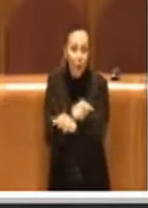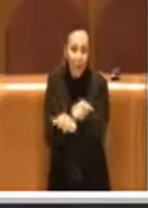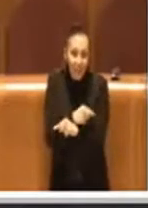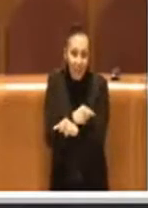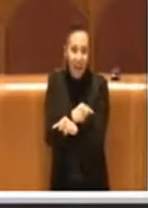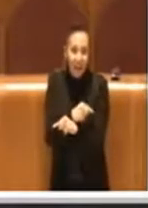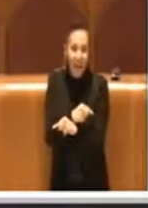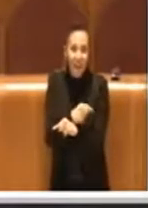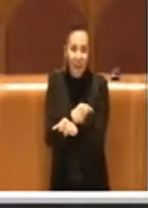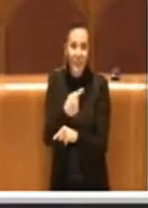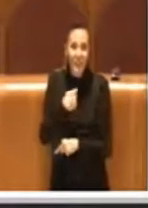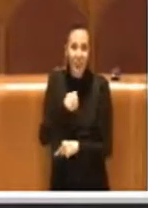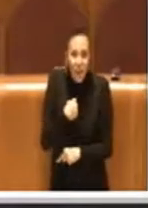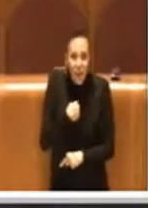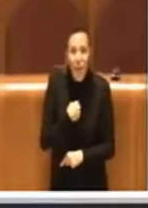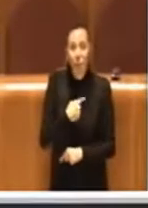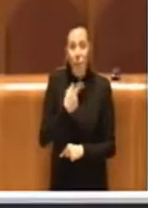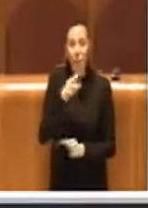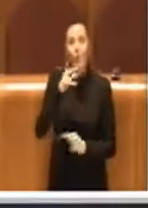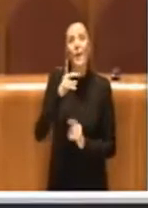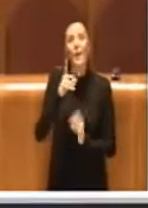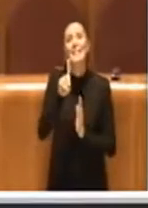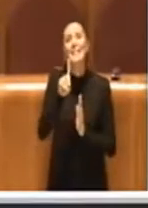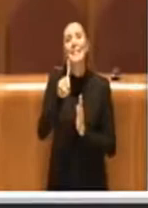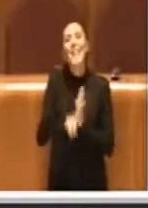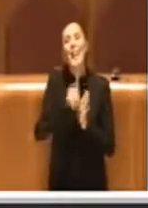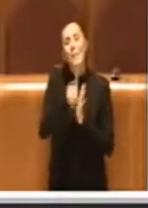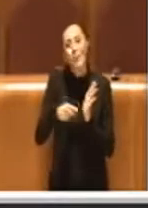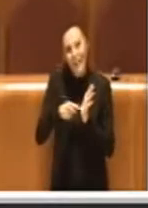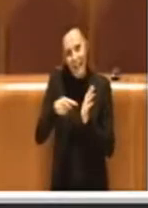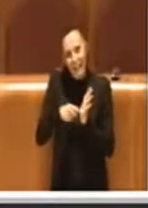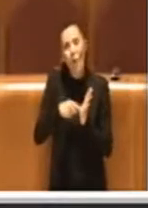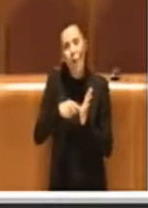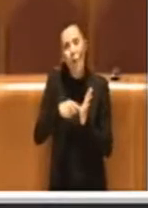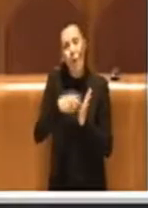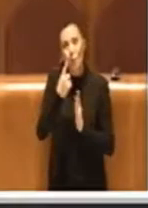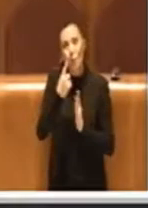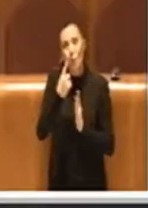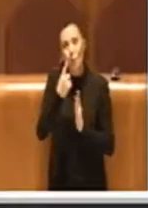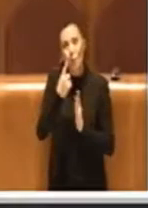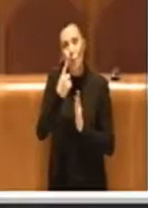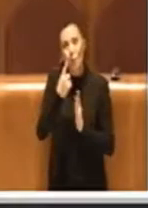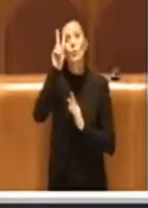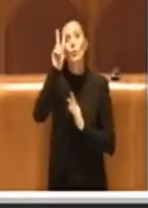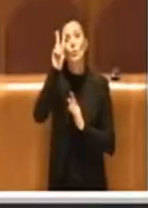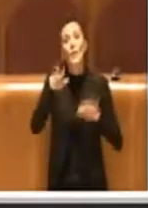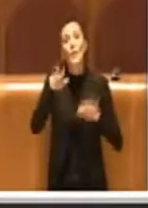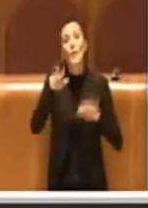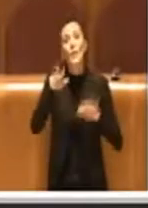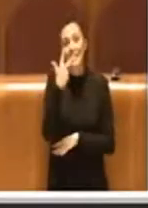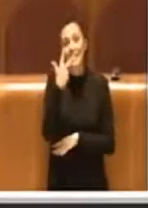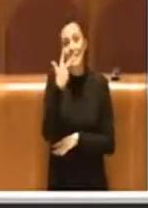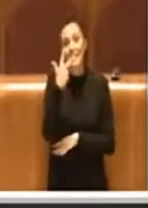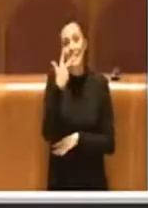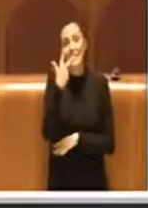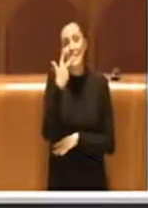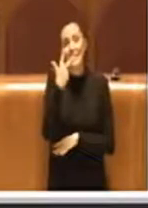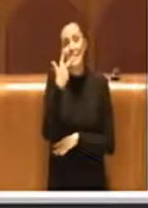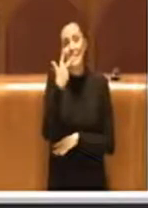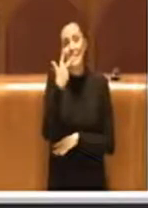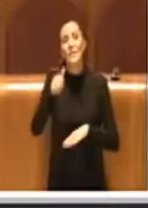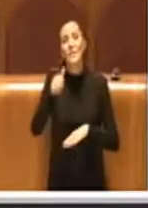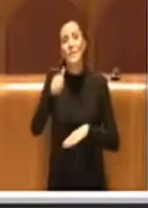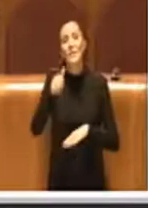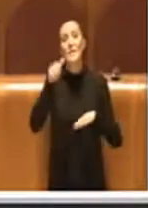uno va sulle liberazioni atti ne trova uno per il 2010 approvato, tre nel 2011, sei nel 2012